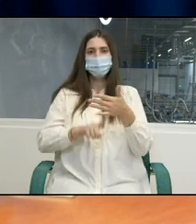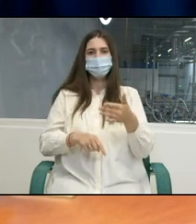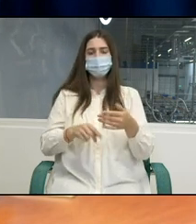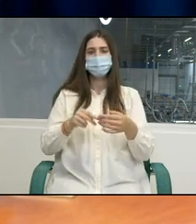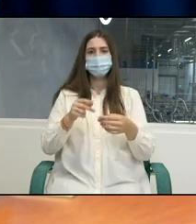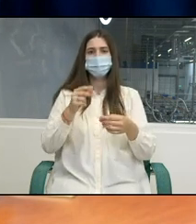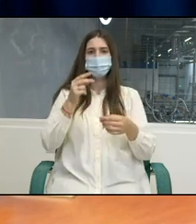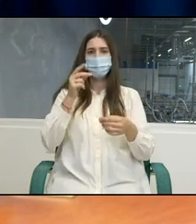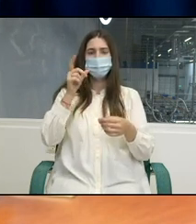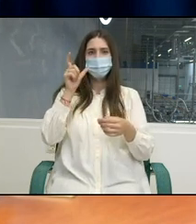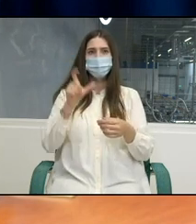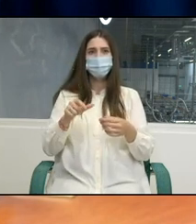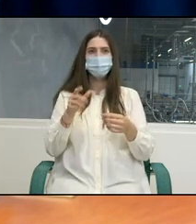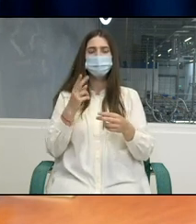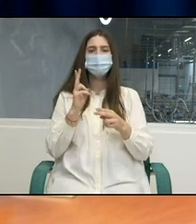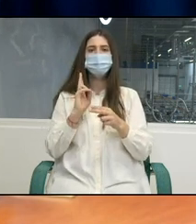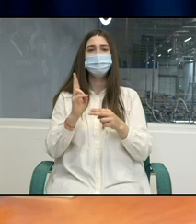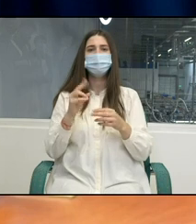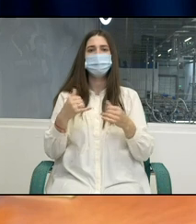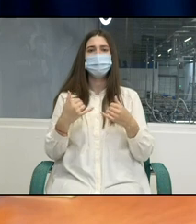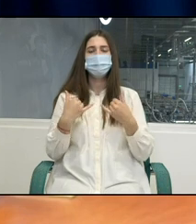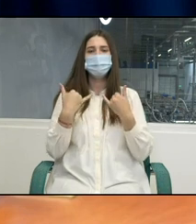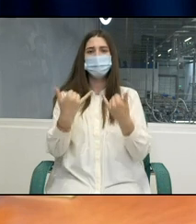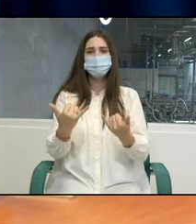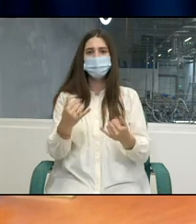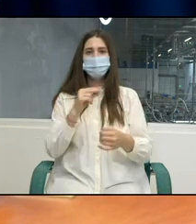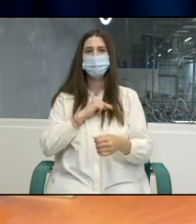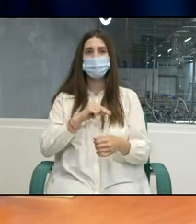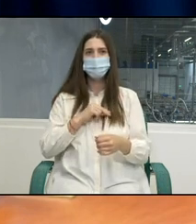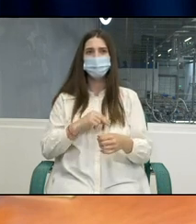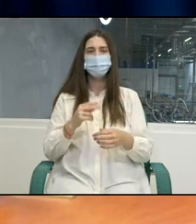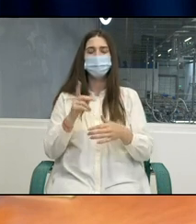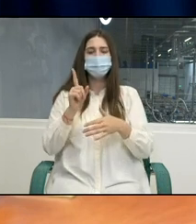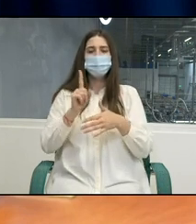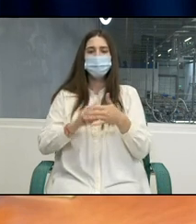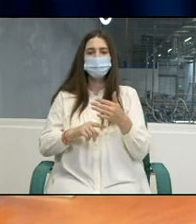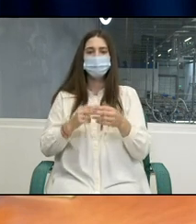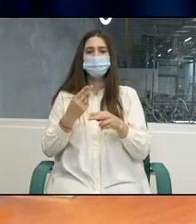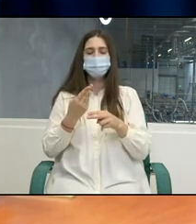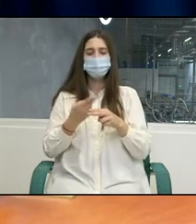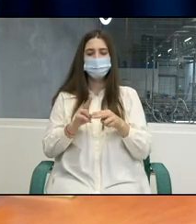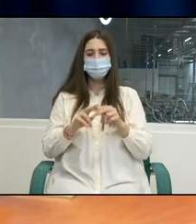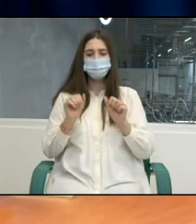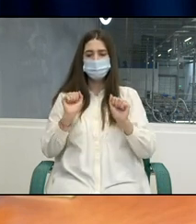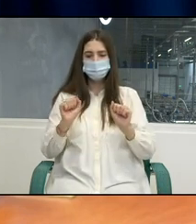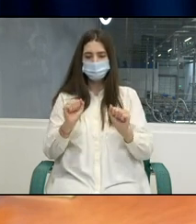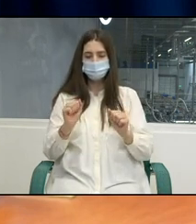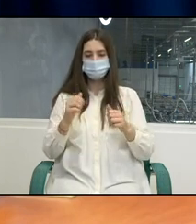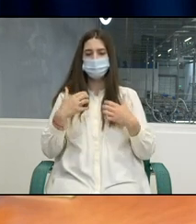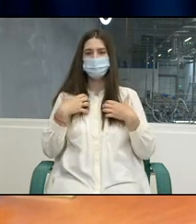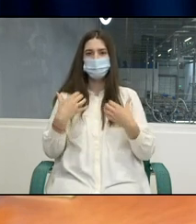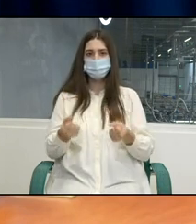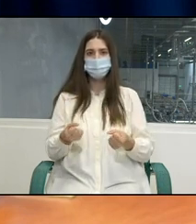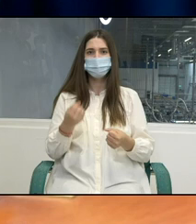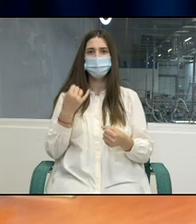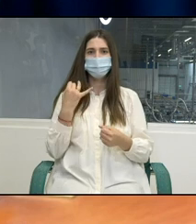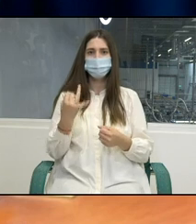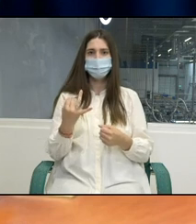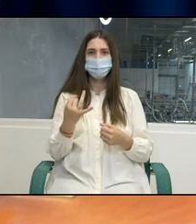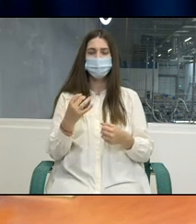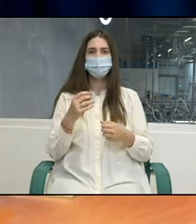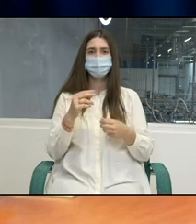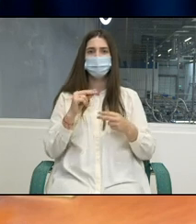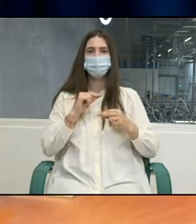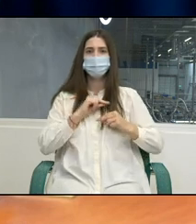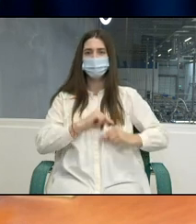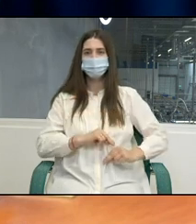cadrul pandemiei COVID-19. În al doilea rând, în 2018, noi am adus în Republica Moldova parteneriate de muncă comune, instrumente de creare locurilor de